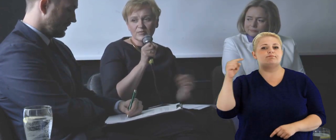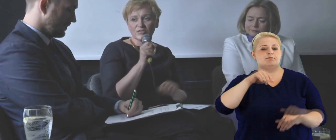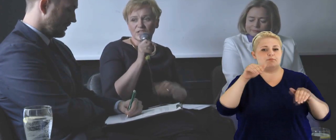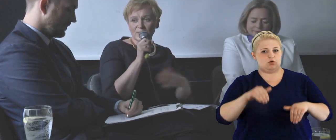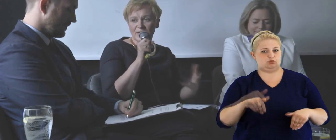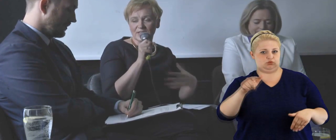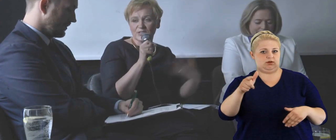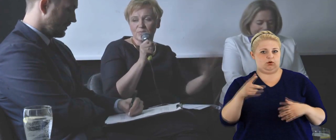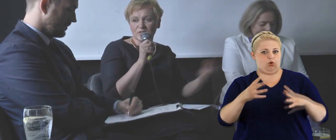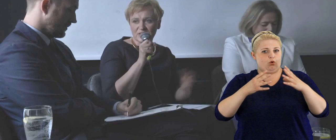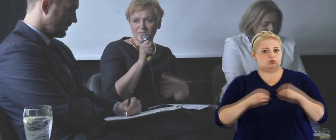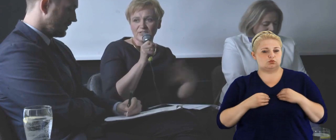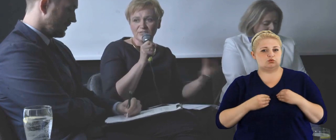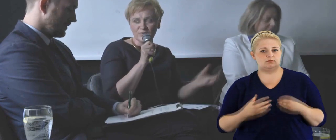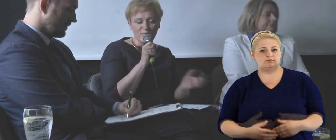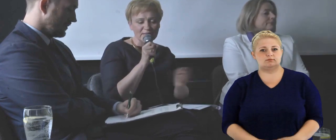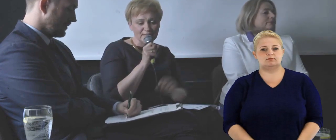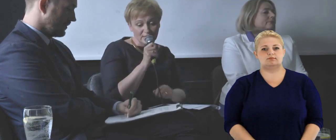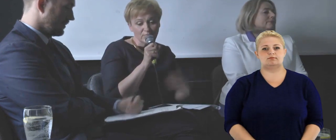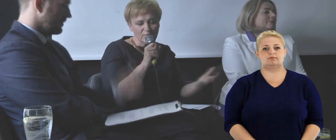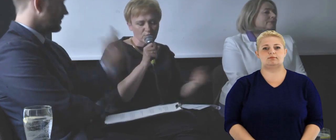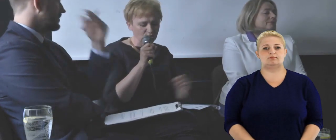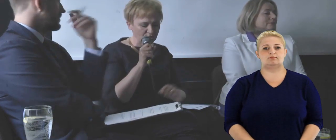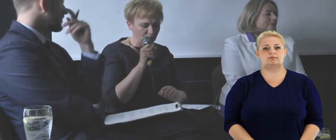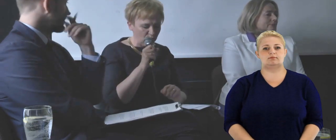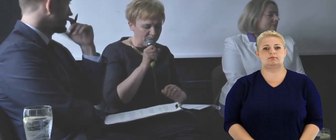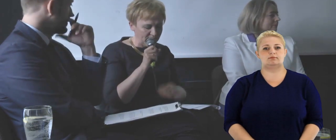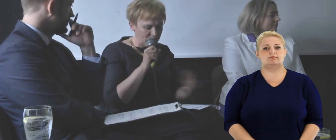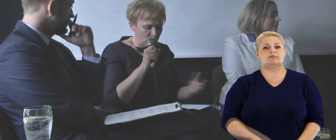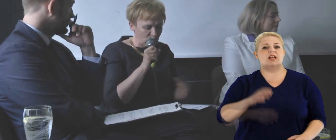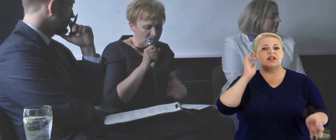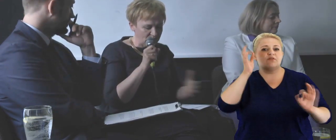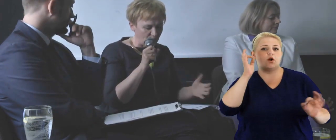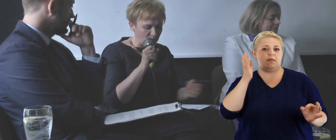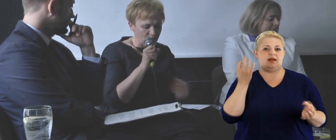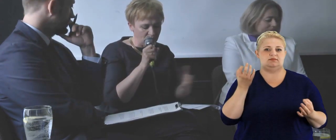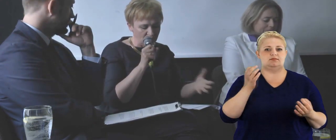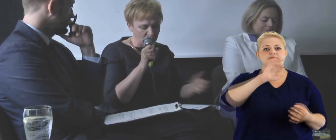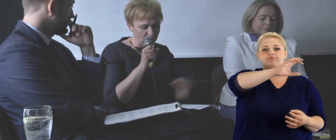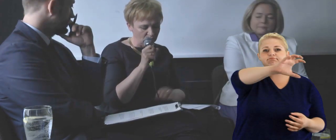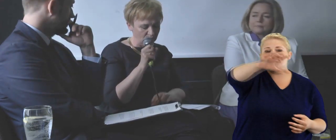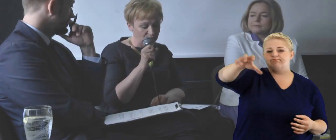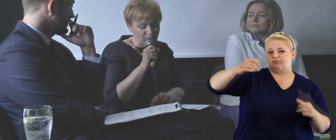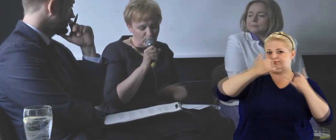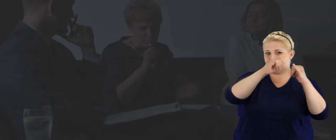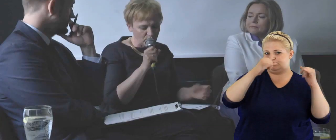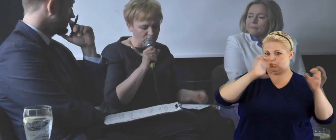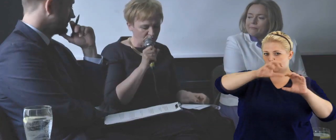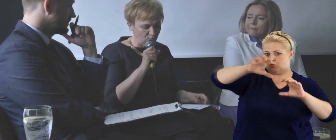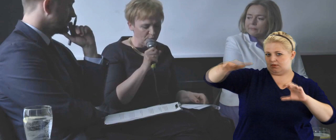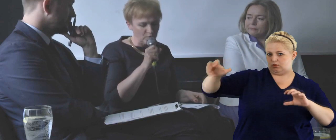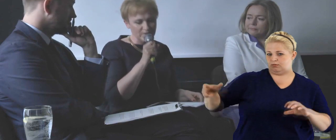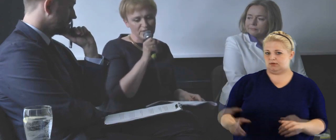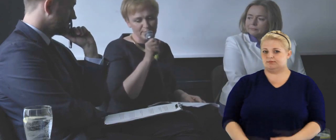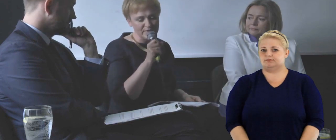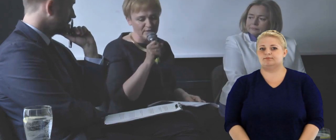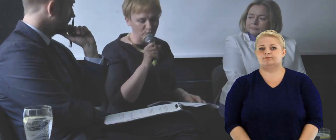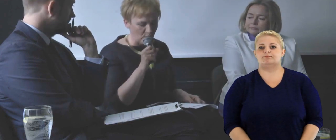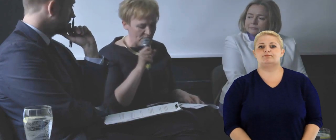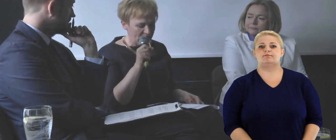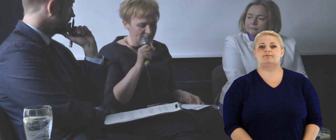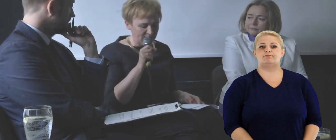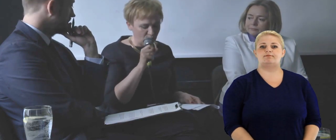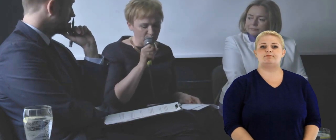trzeba też pozyskiwać informacje z różnych grup interesu, które chcą, czy w ogóle różnych grup, które też